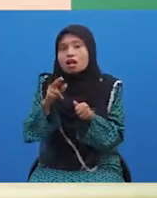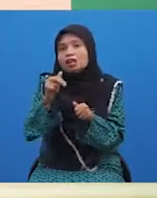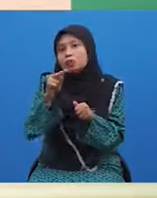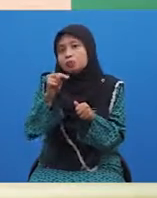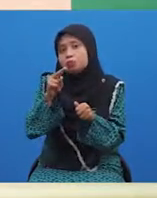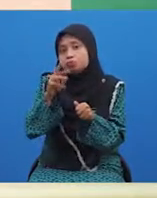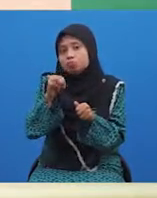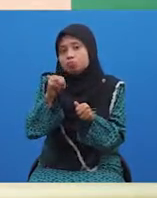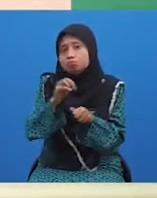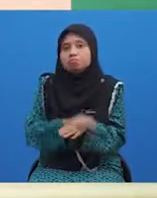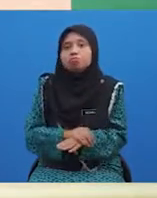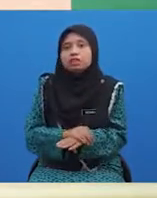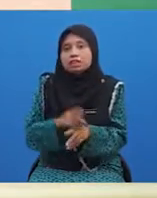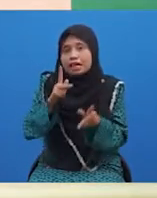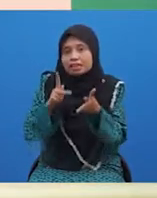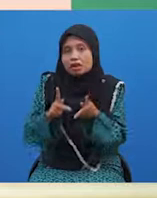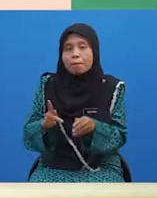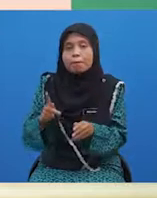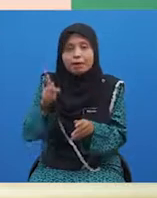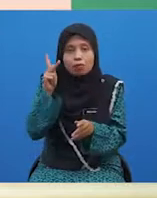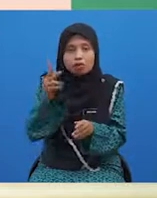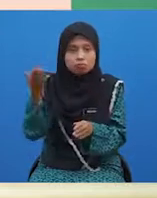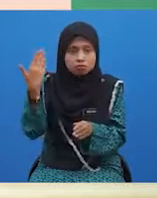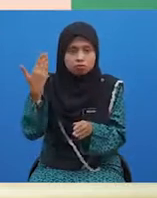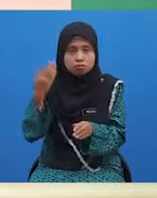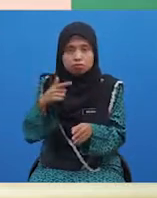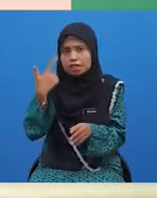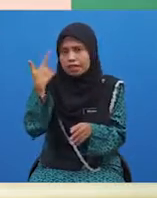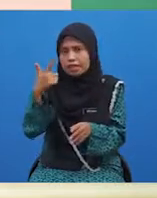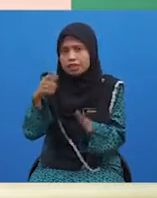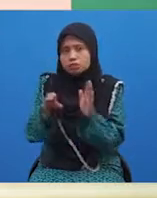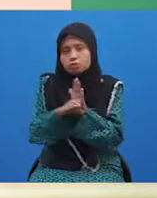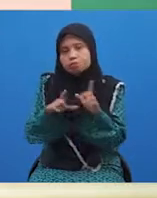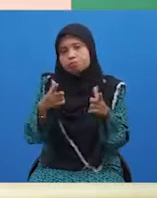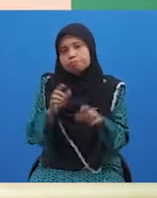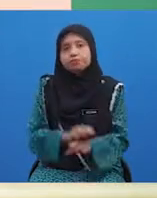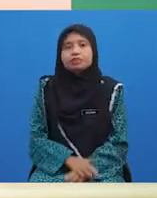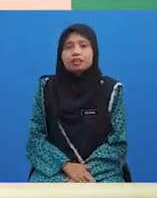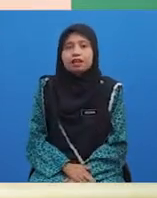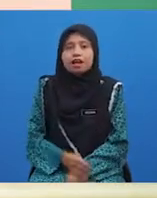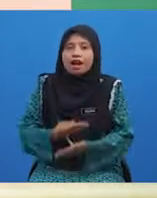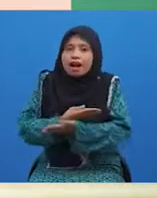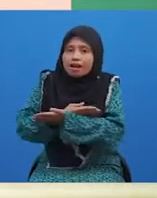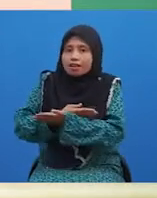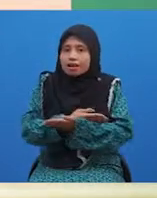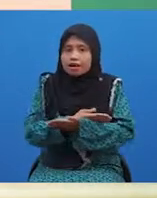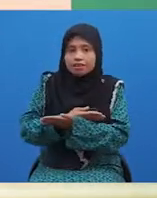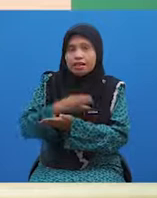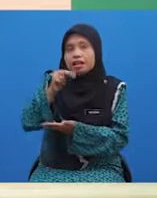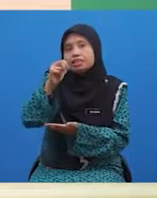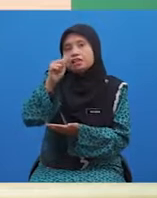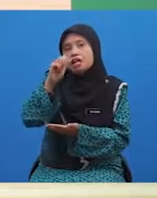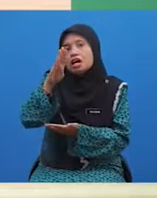kata penguat belakang. Sekarang, lihat pula contoh ayat kedua. Anak-anak Nabil masih